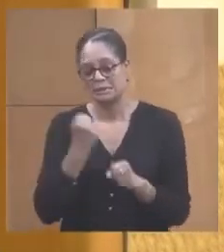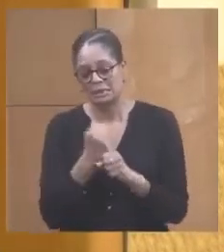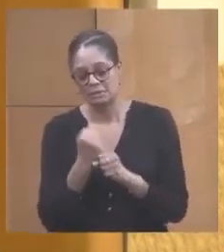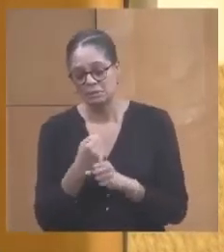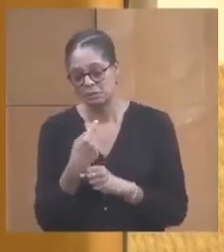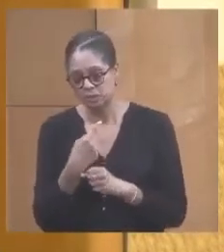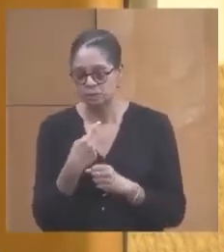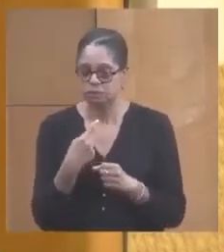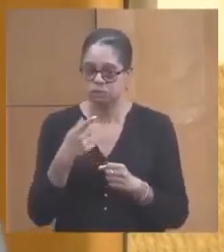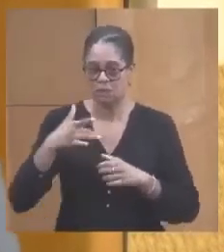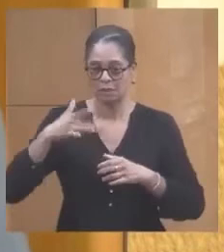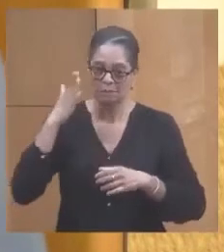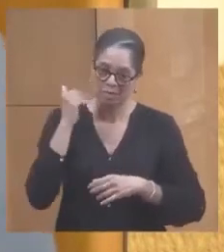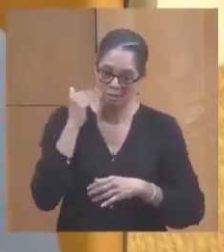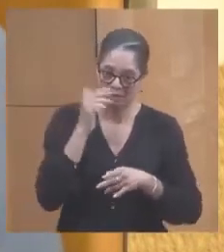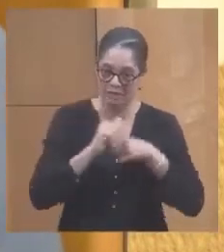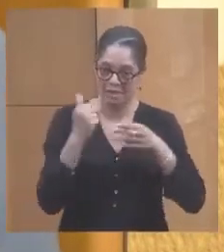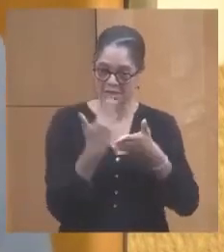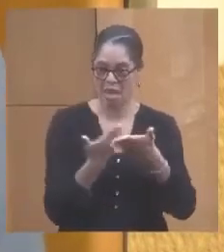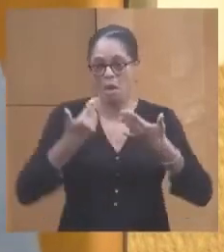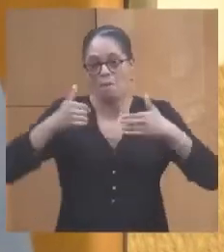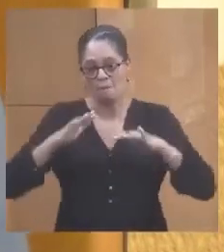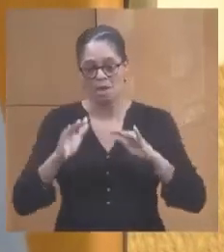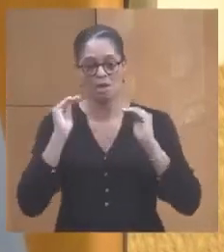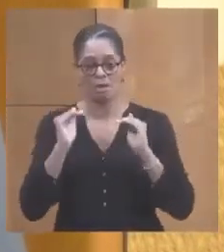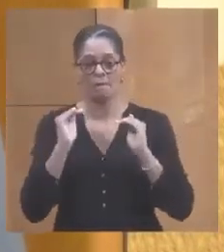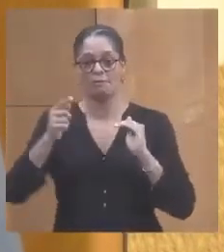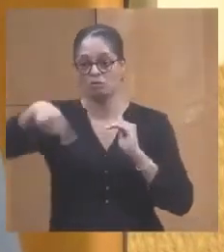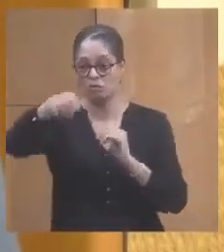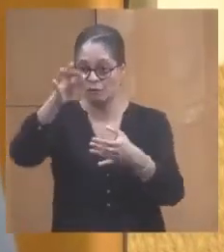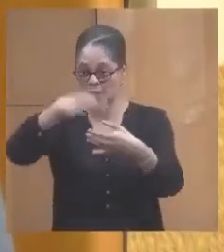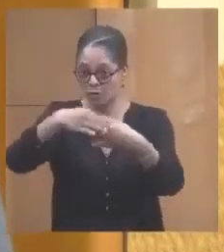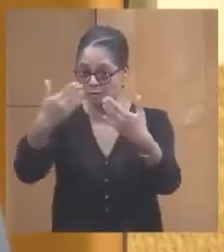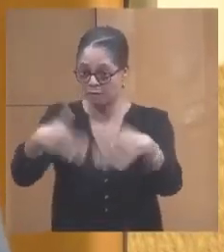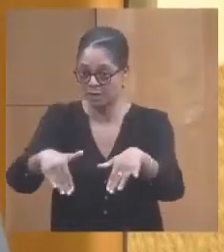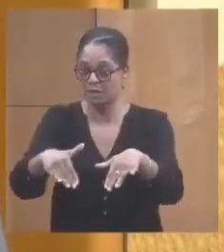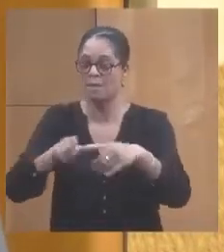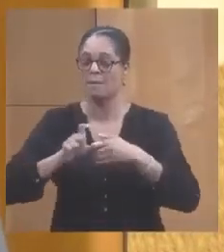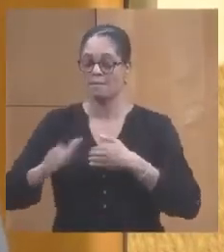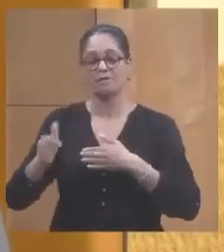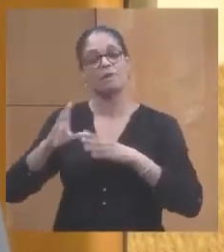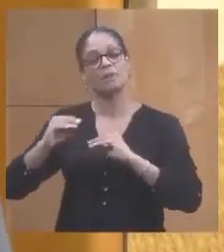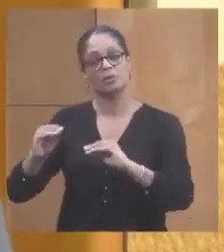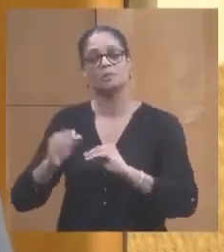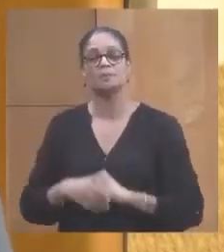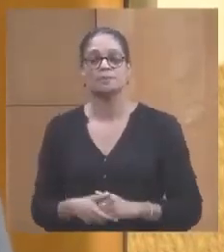mais je veux dire aux collègues que ce qui a été voté ici est entré en application